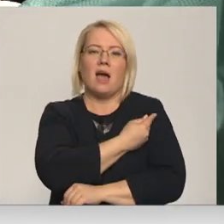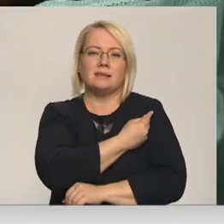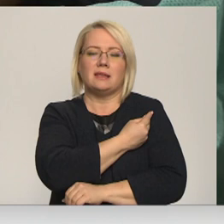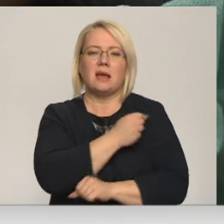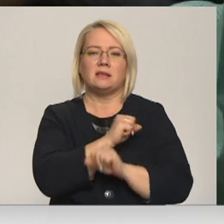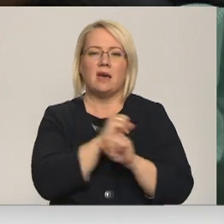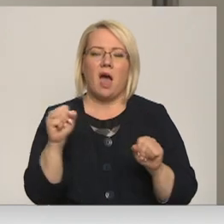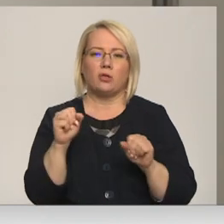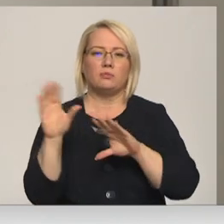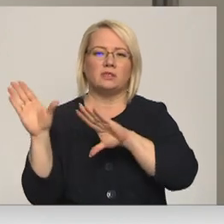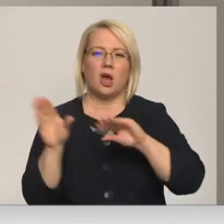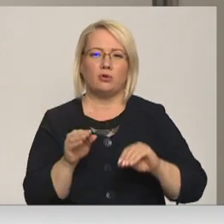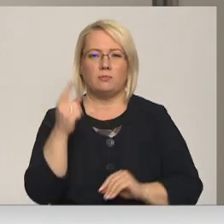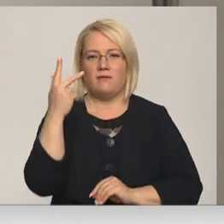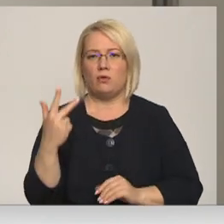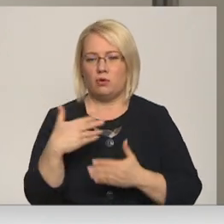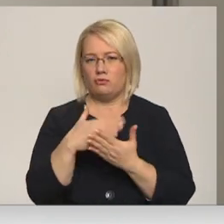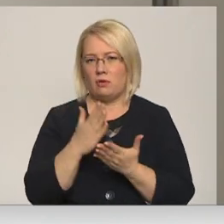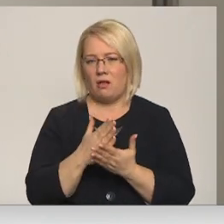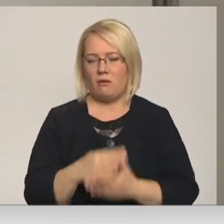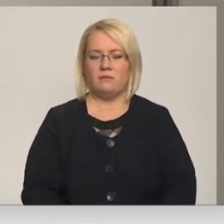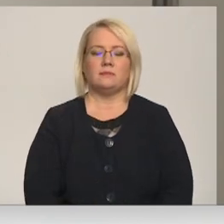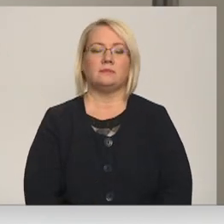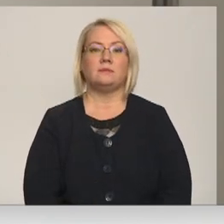aptuveni trešdaļu. Vītāns Rete Olafs Perševits, Latvijas televīzija.